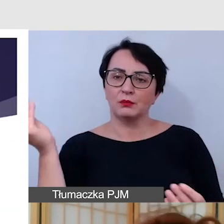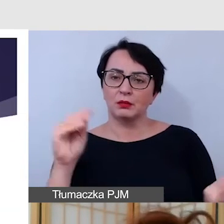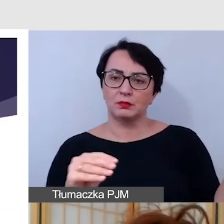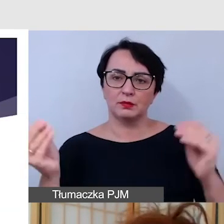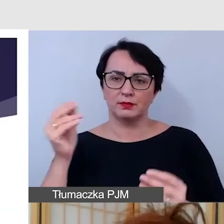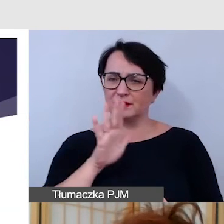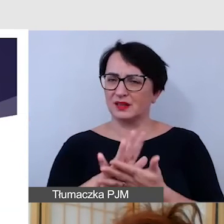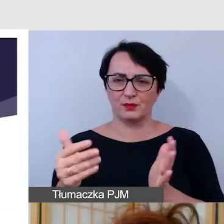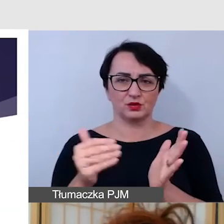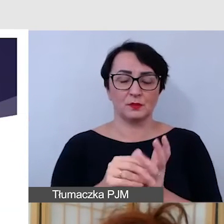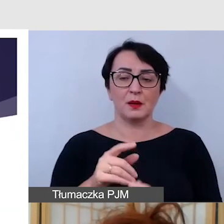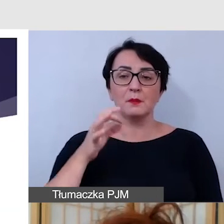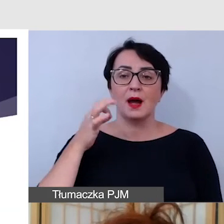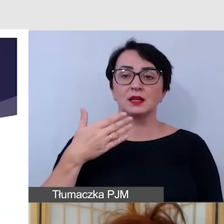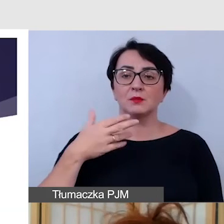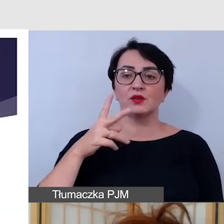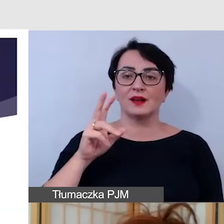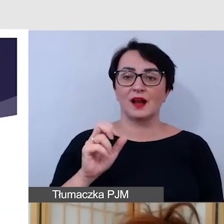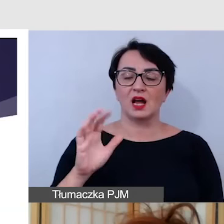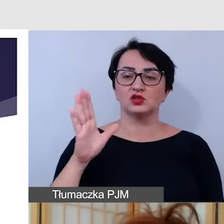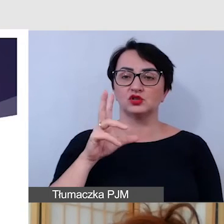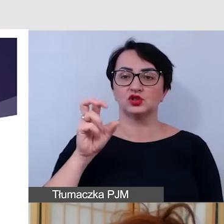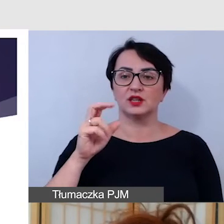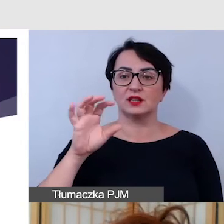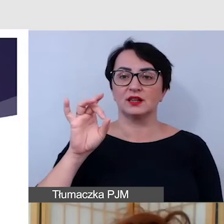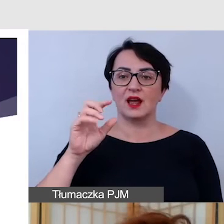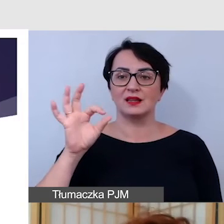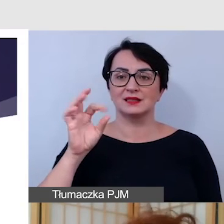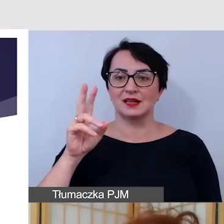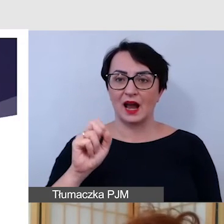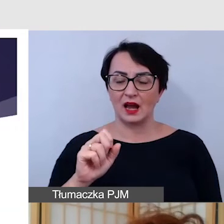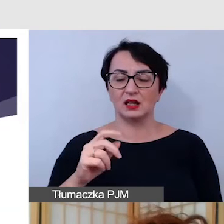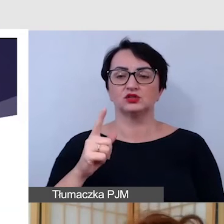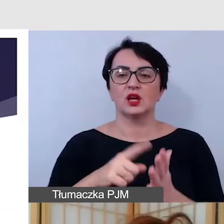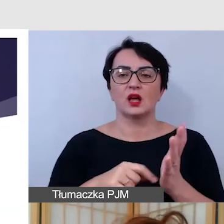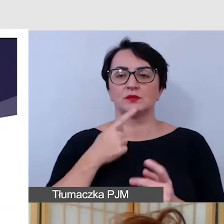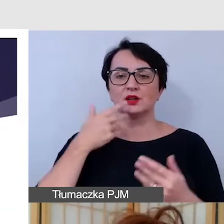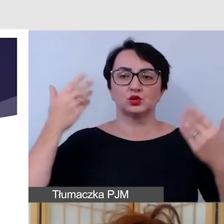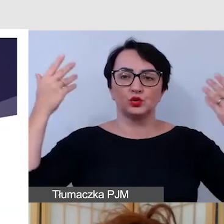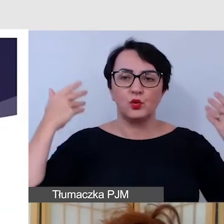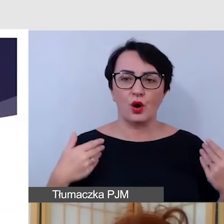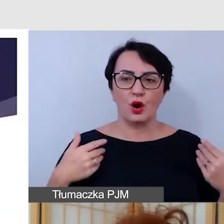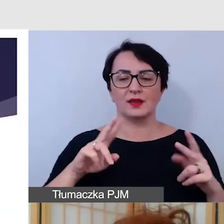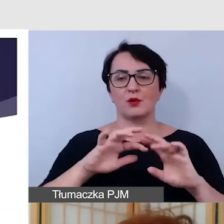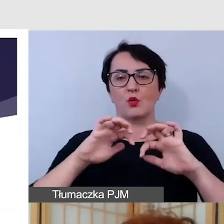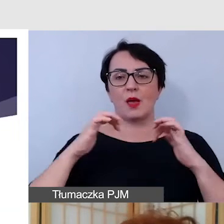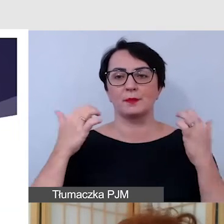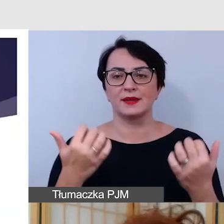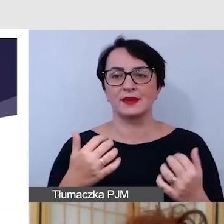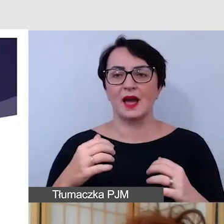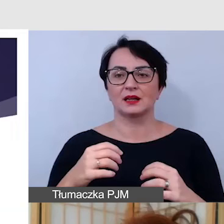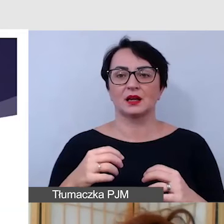Tak jak to bardzo ciekawie Pani Monika Szczygielska mówiła, iż często w tle, jeżeli jest to webinar, nie możemy mieć jakichś książek, ponieważ